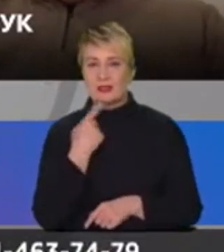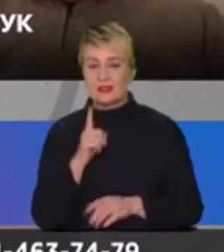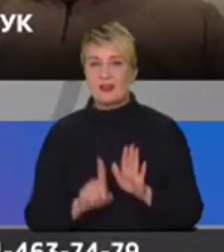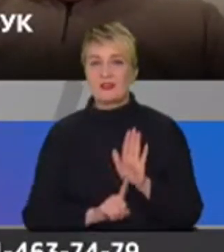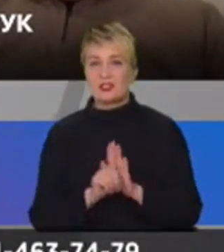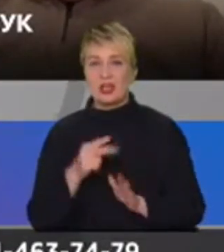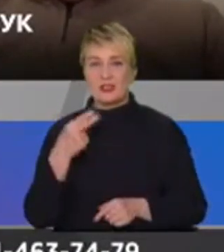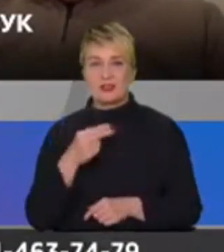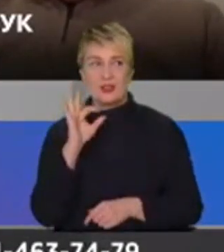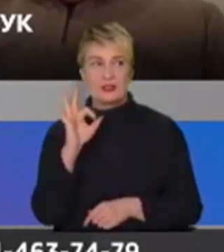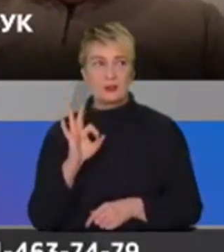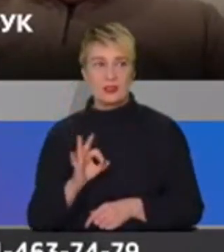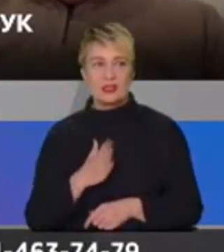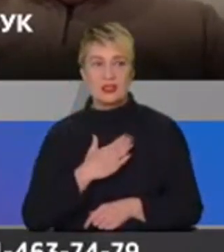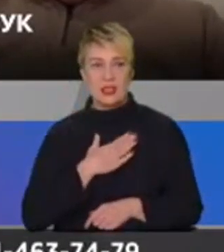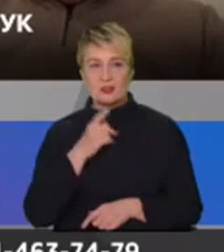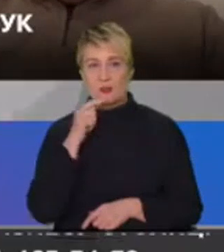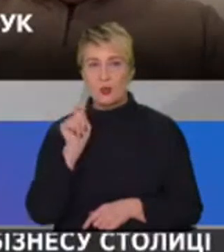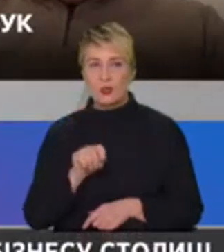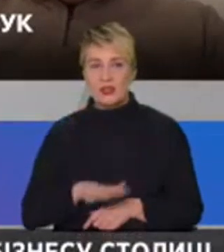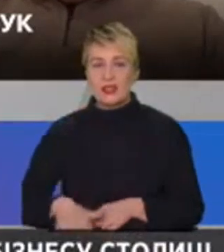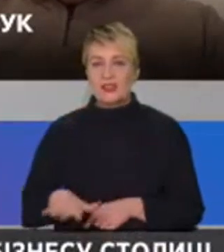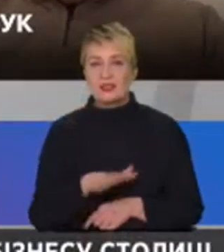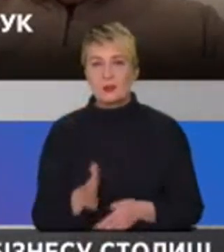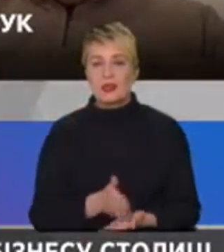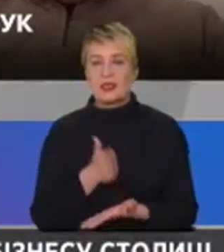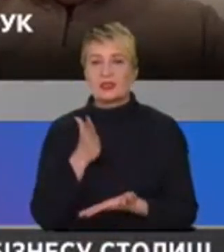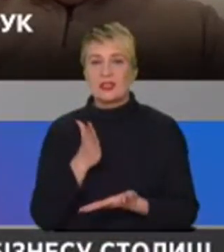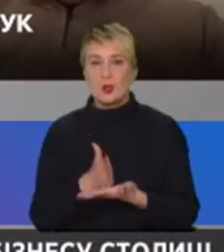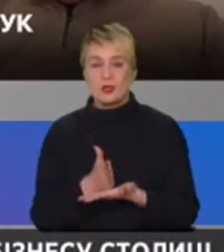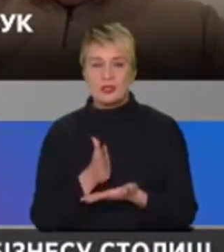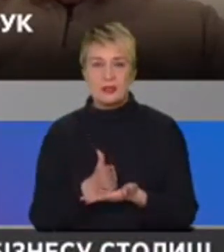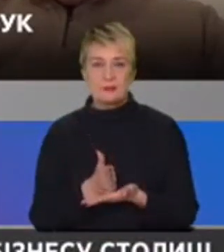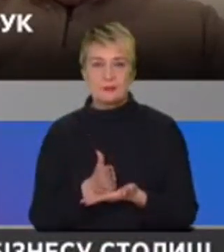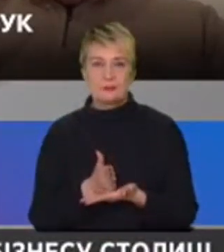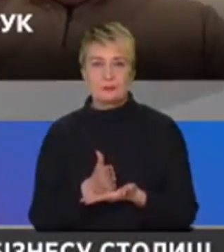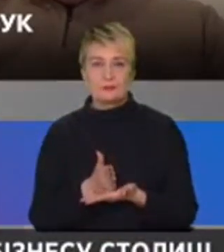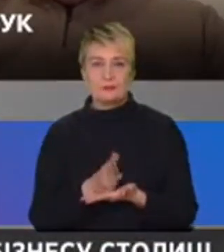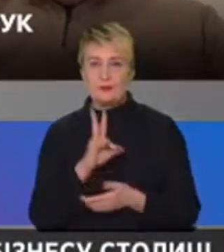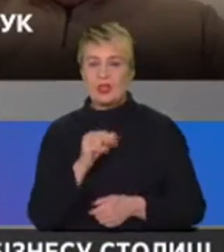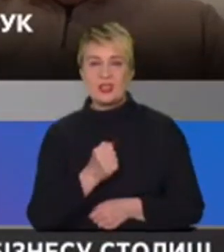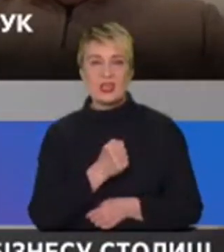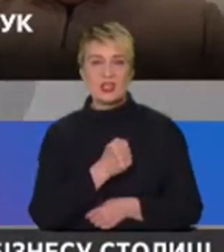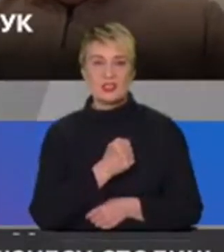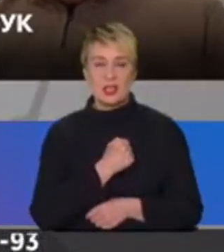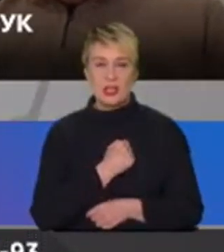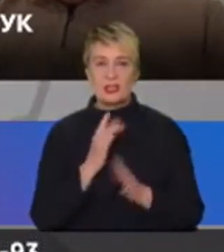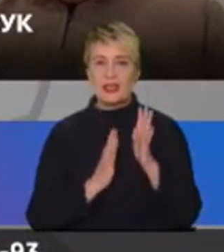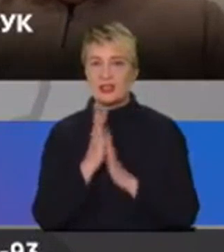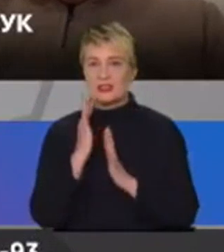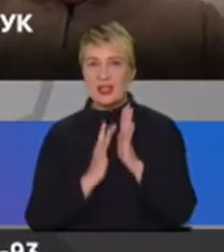нашої української землі знаходиться под ними, і вони не жалеють ні сады, ні